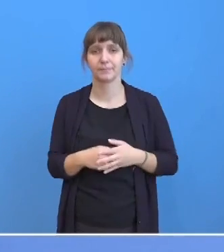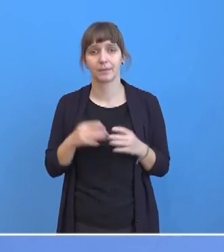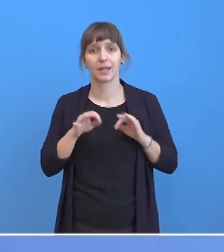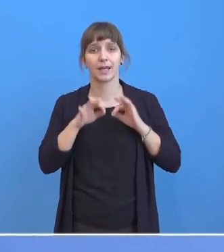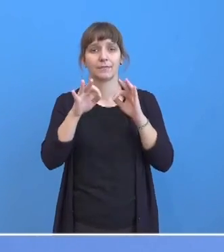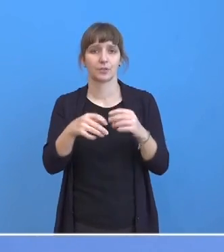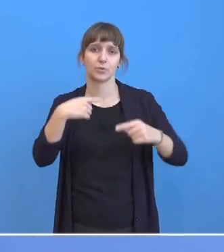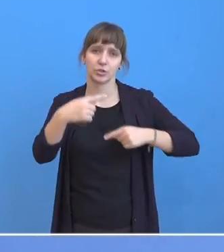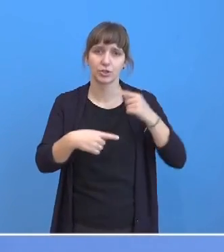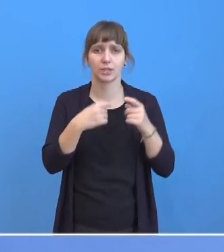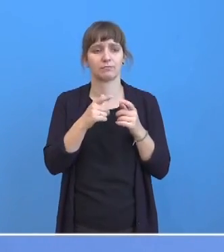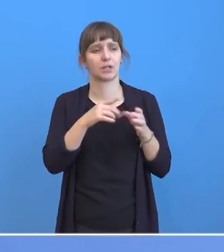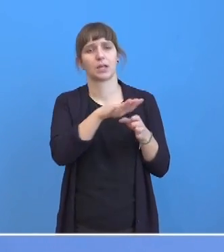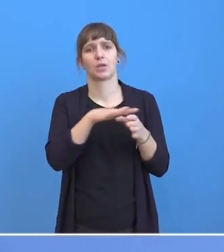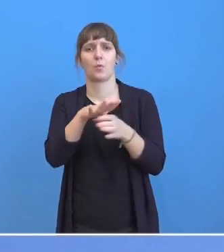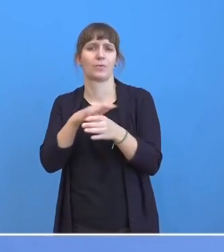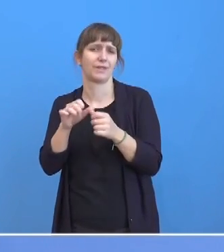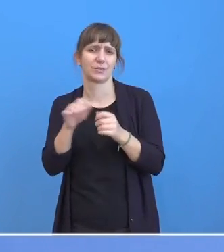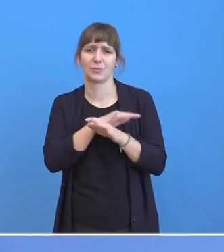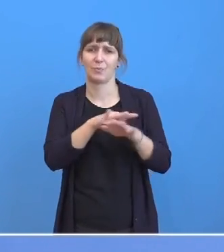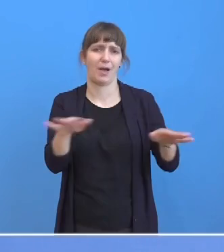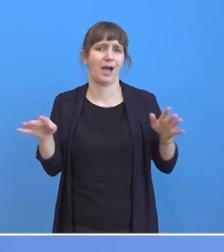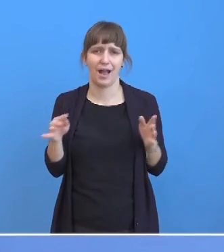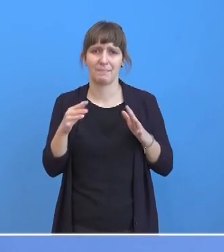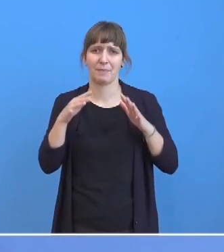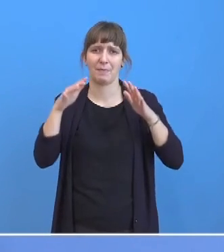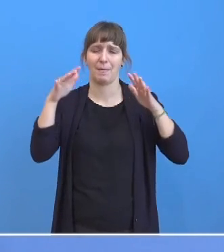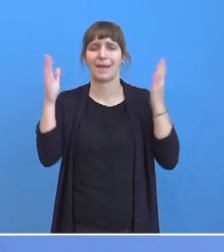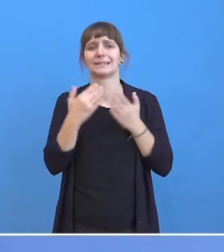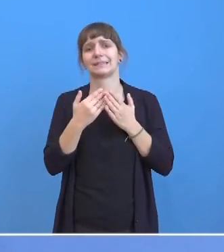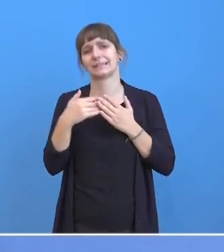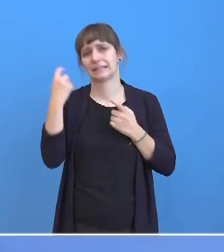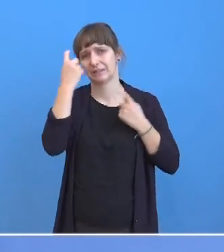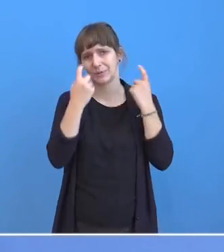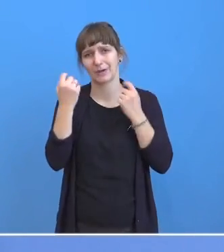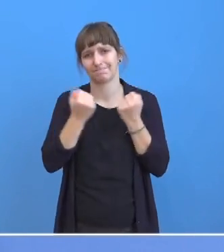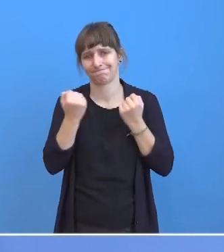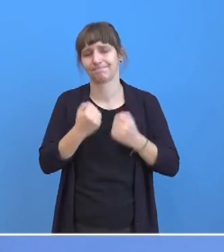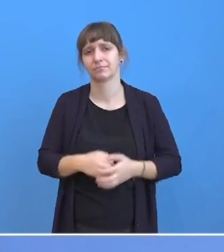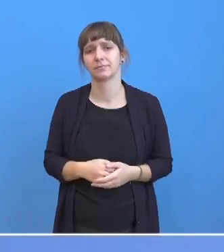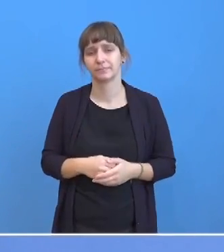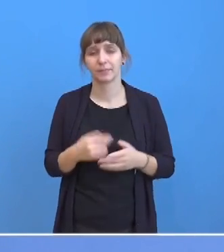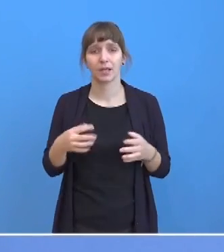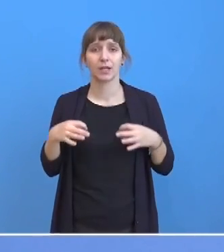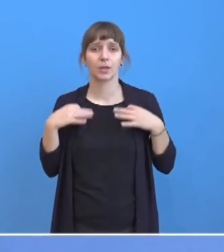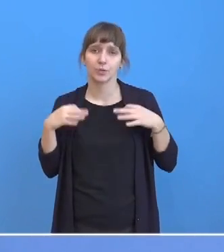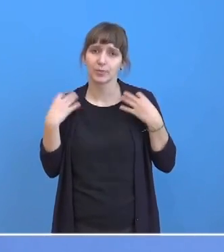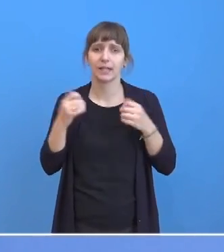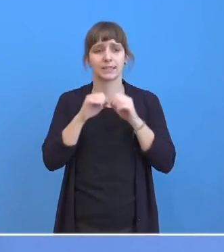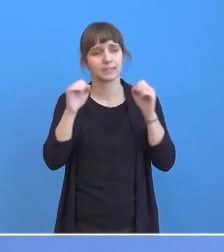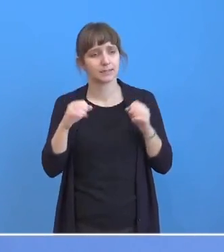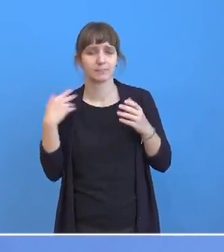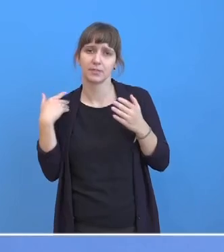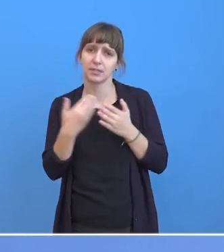in fast allen Regionen zu. Das ist Anlass zu großer Sorge. Derzeit kann das Gesundheitswesen allerdings noch mit den